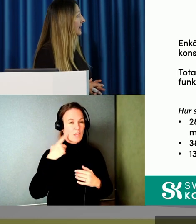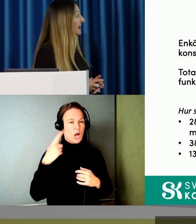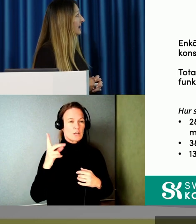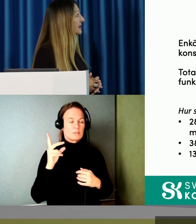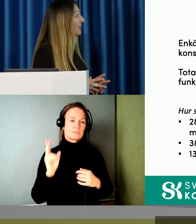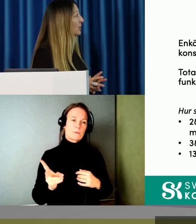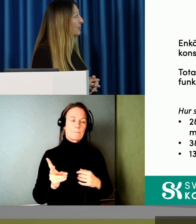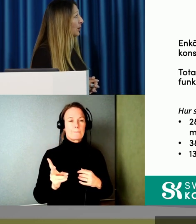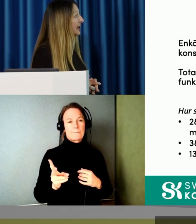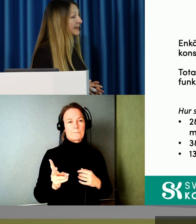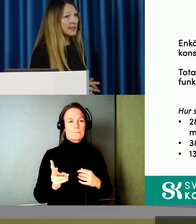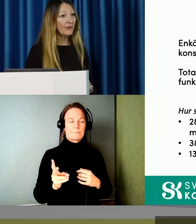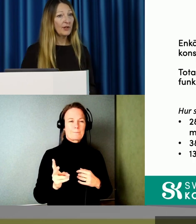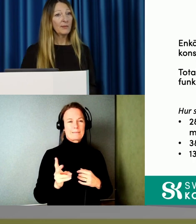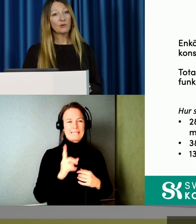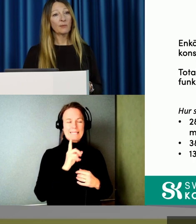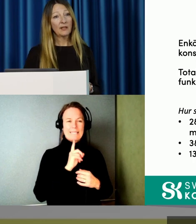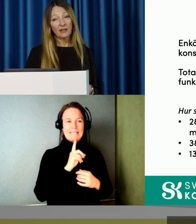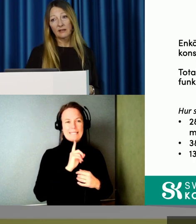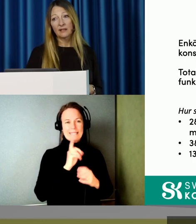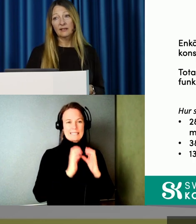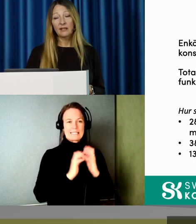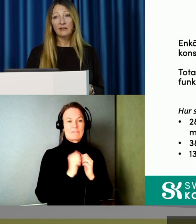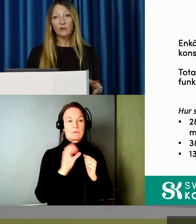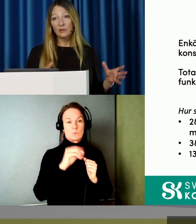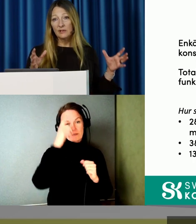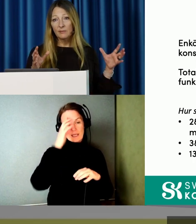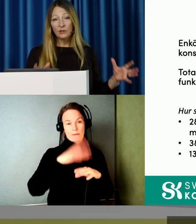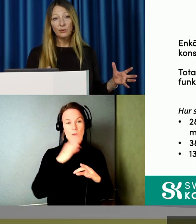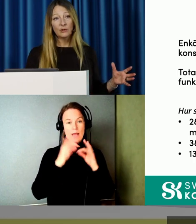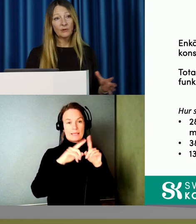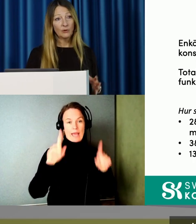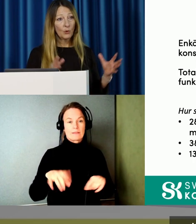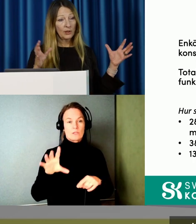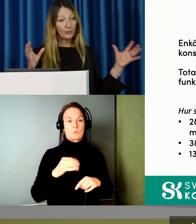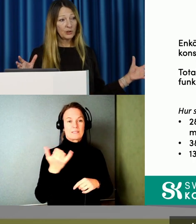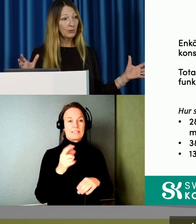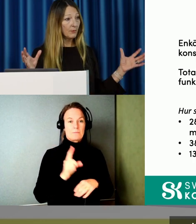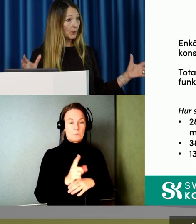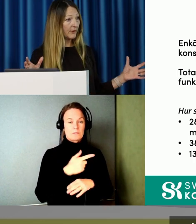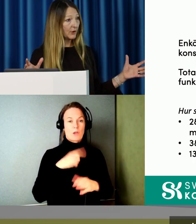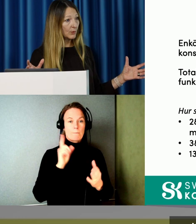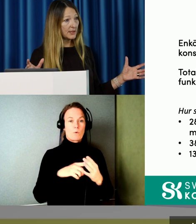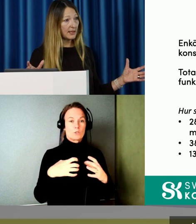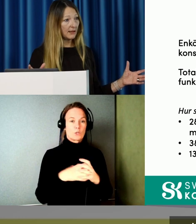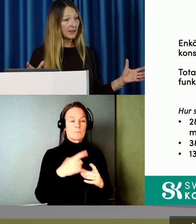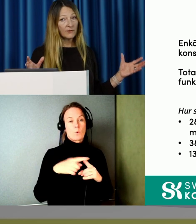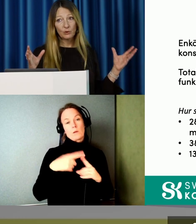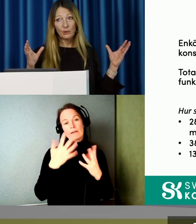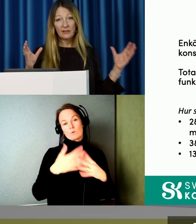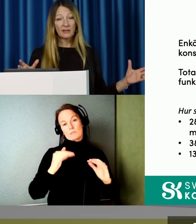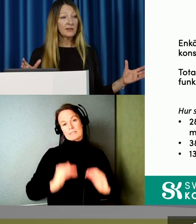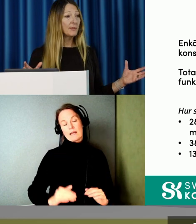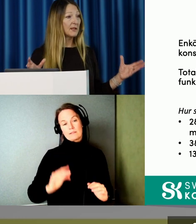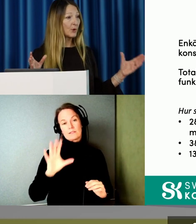ganska sparsmakad liten siffra. Men då ska man tänka att den här enkäten tog tio minuter. Vi har ju målgrupppersoner med olika funktionsnedsättningar.